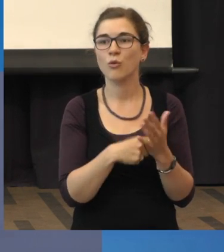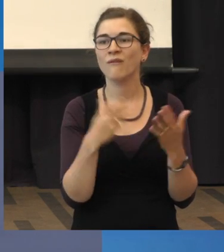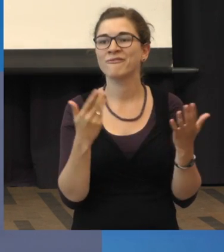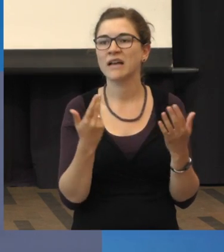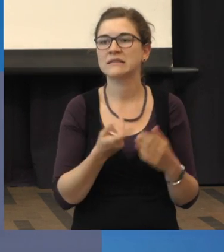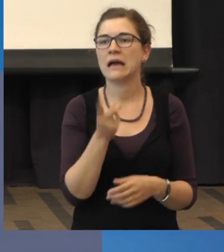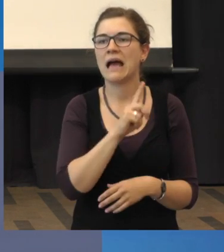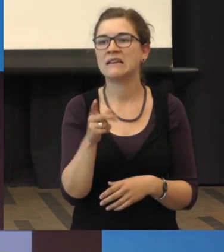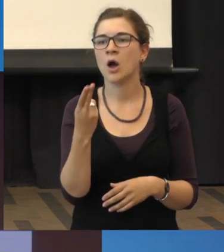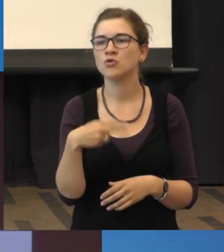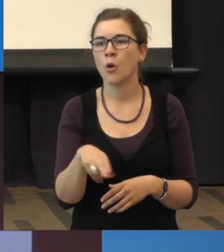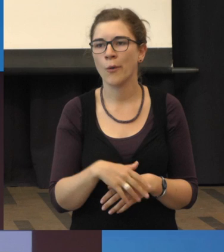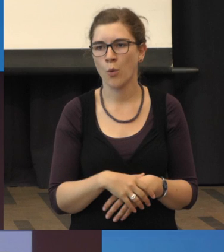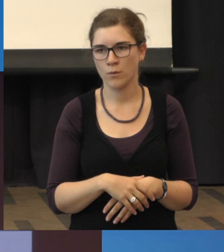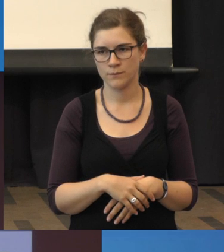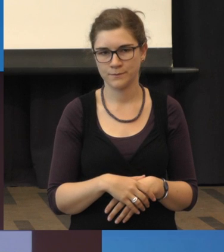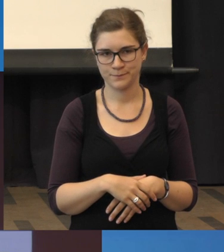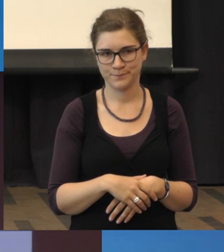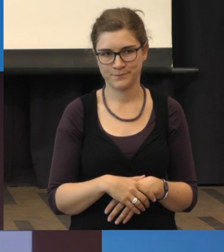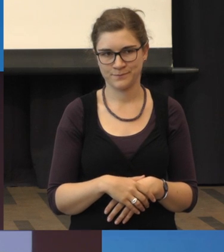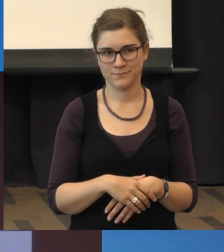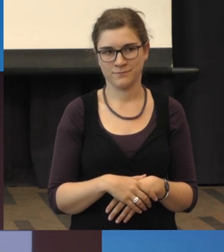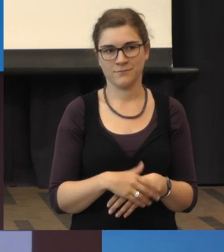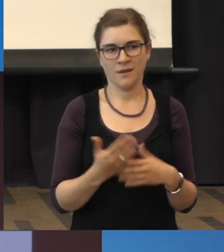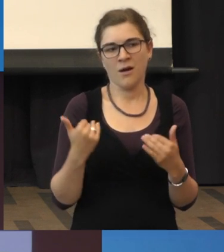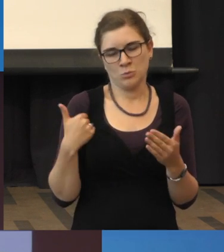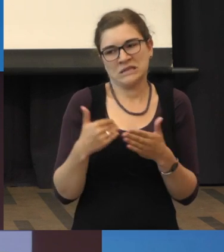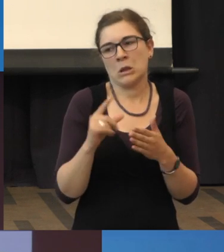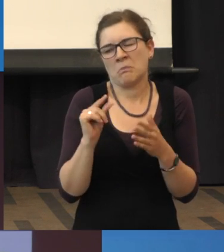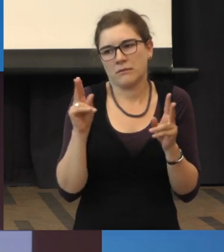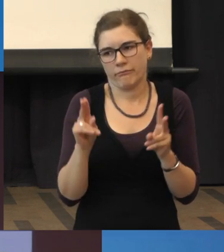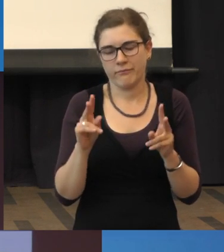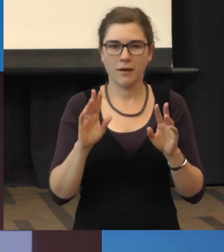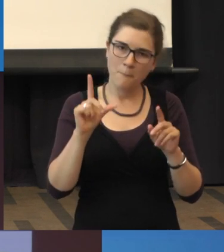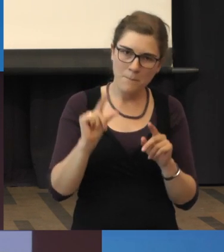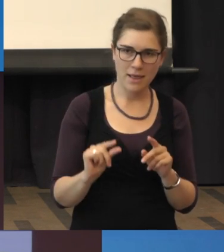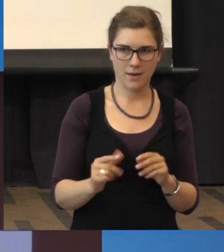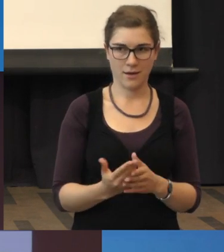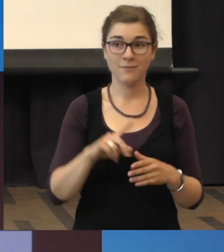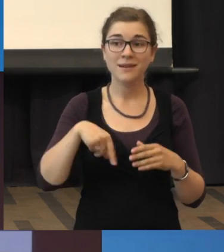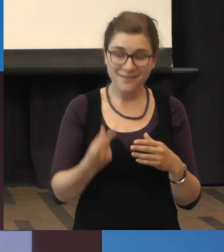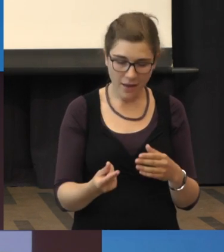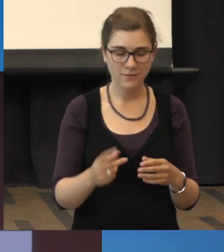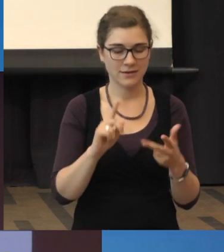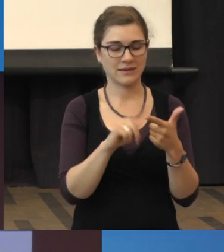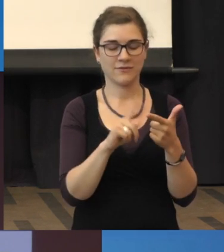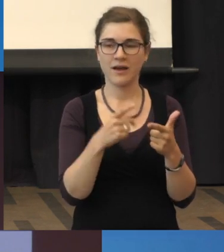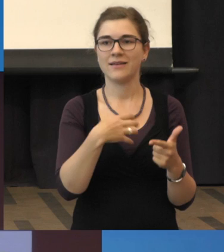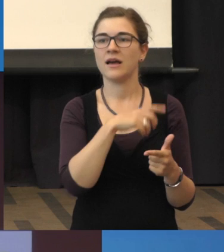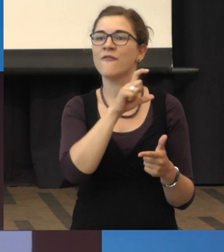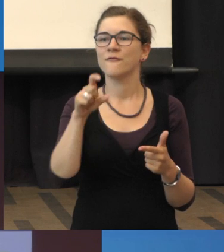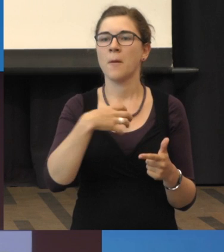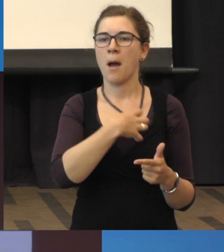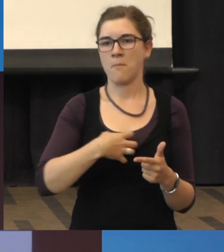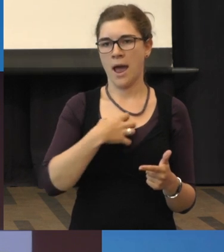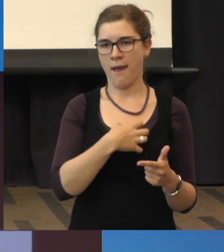eine Spritze. Also angeblich wäre es ein bisschen weniger geworden. Dann ist dann die Firma Bayer auch mit einem